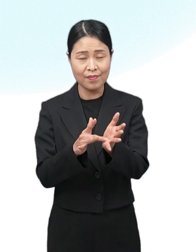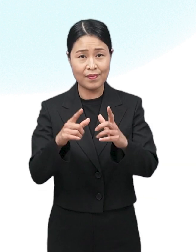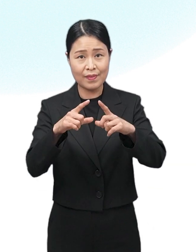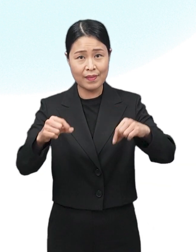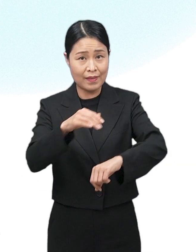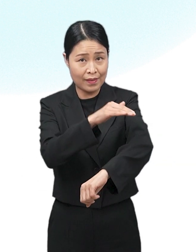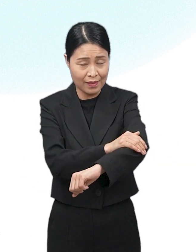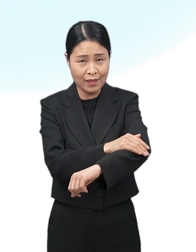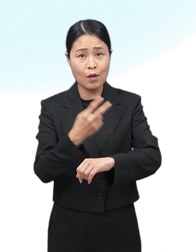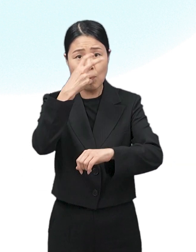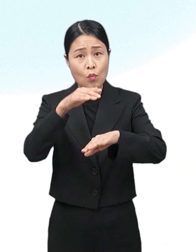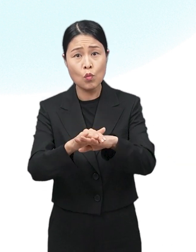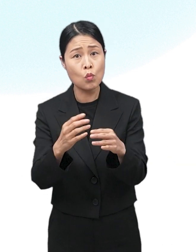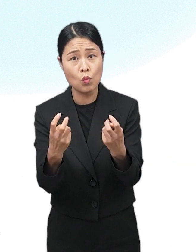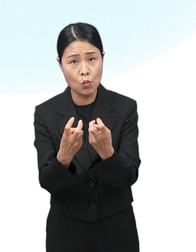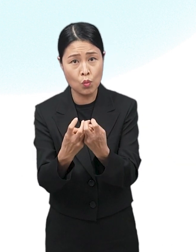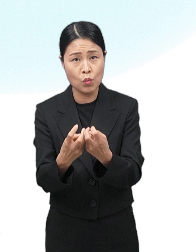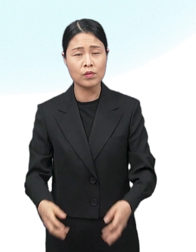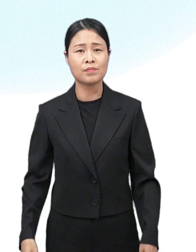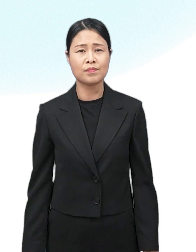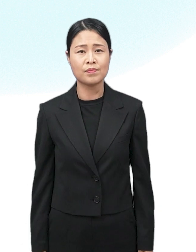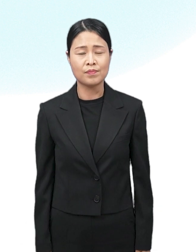이 약은 어떻게 보관해야 합니까?